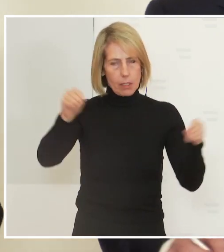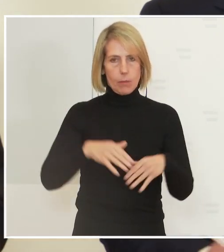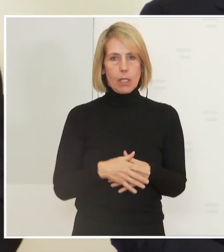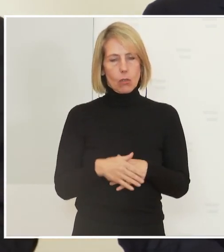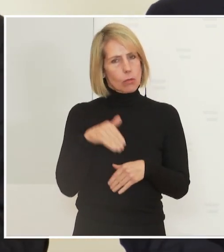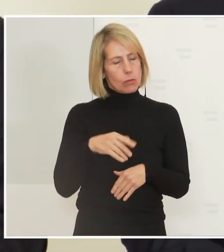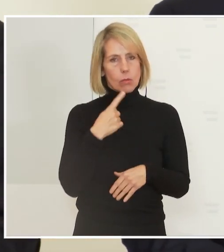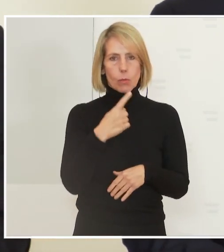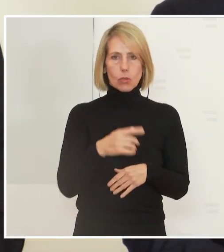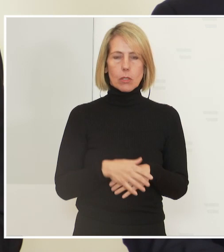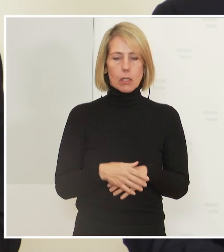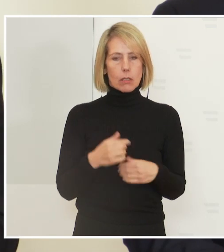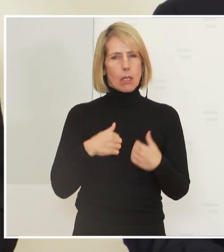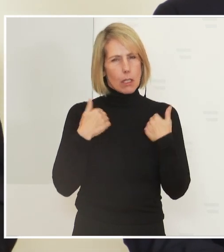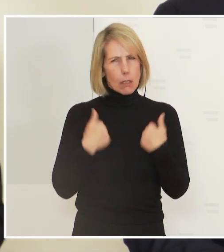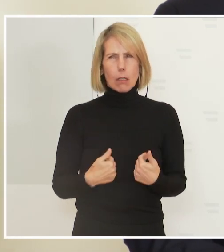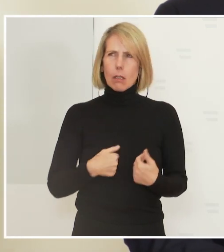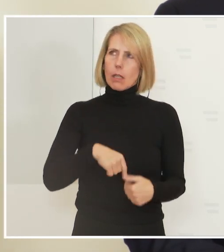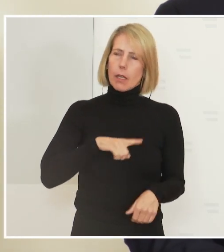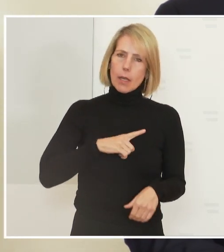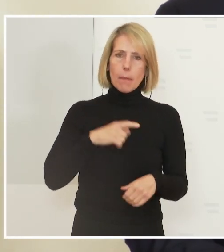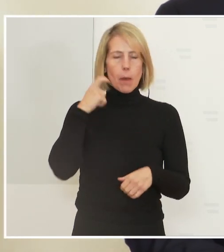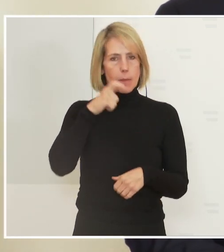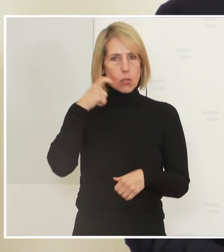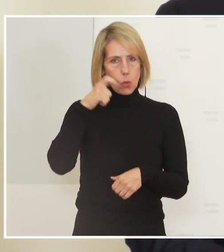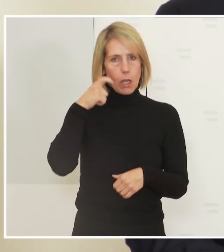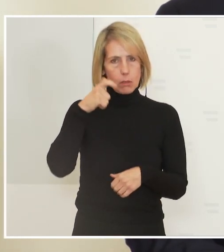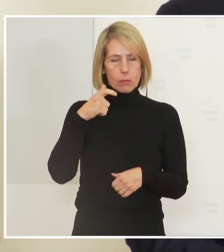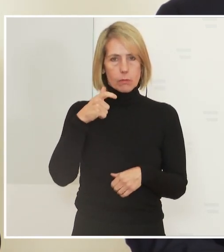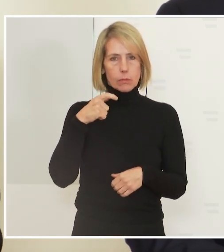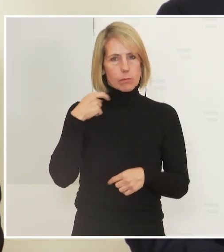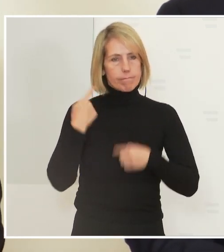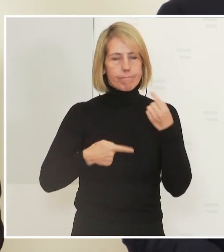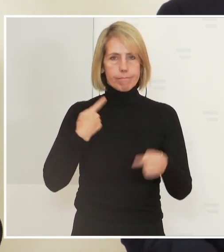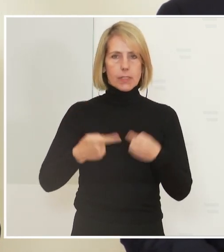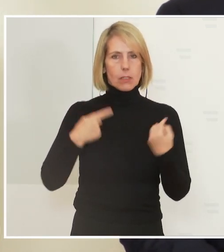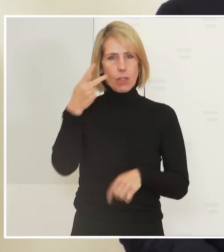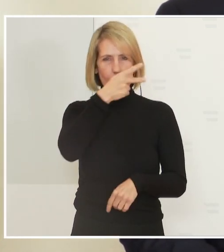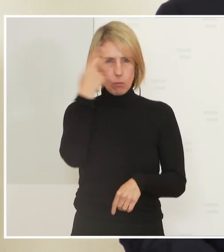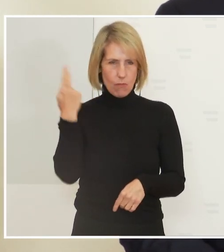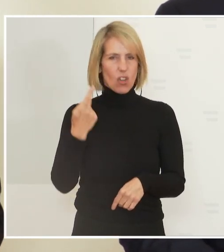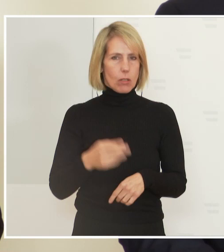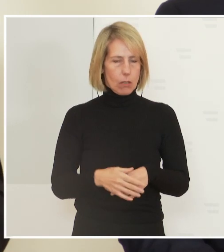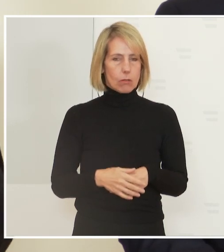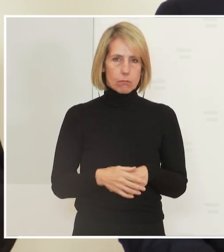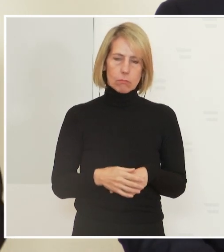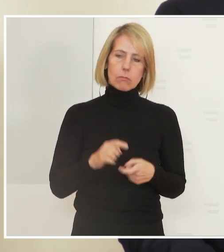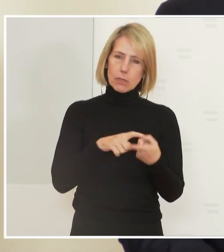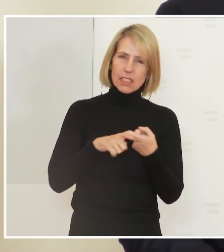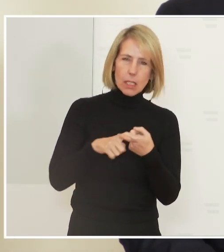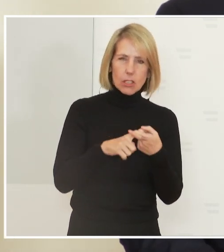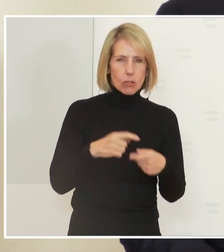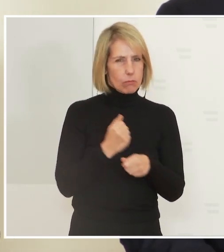Ich mache mir Sorgen, was die Entwicklung in der Bevölkerung, in der Gesellschaft betrifft. Ich habe gerade im